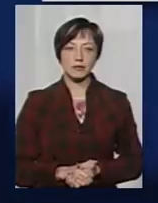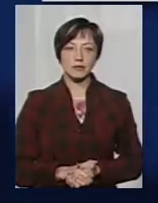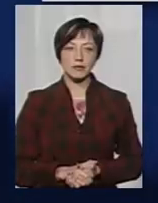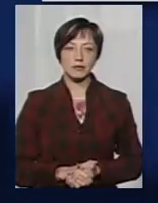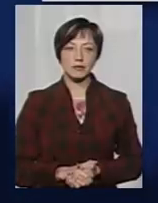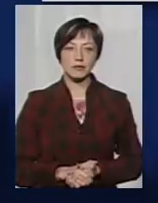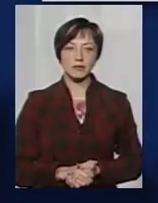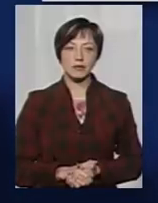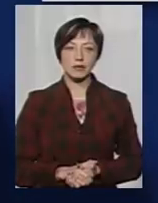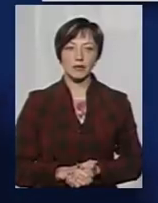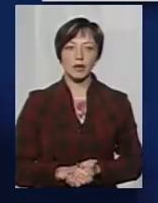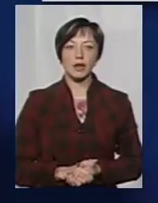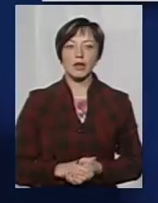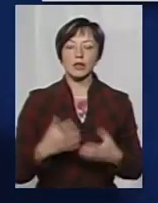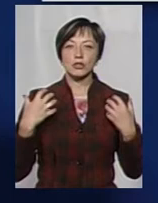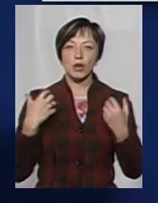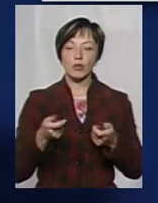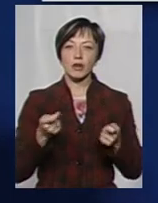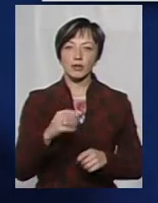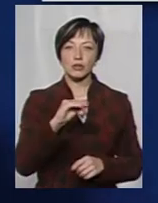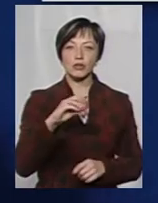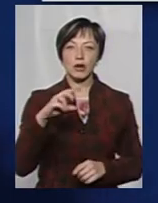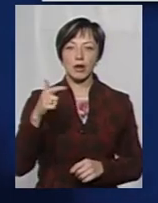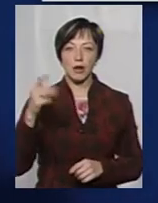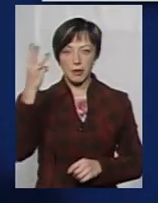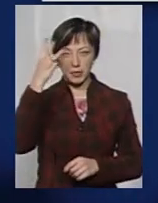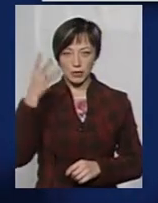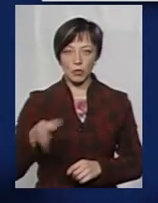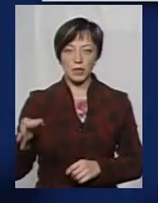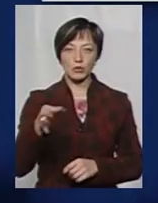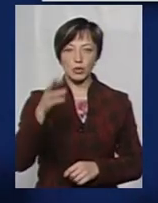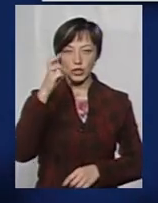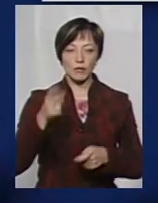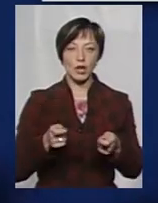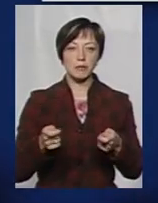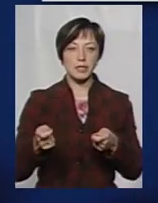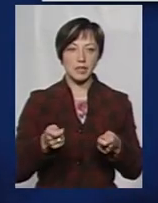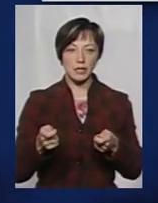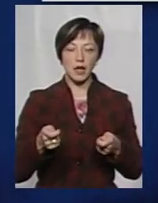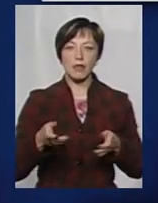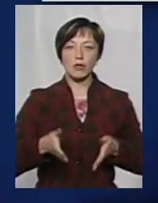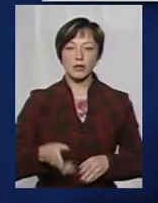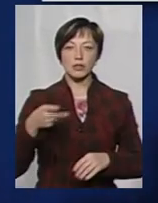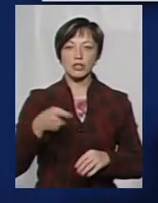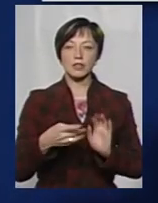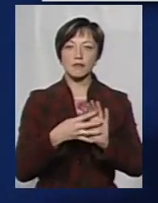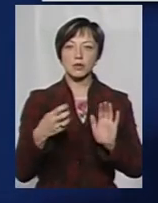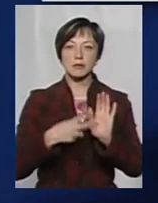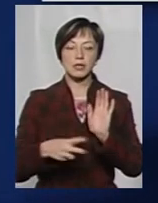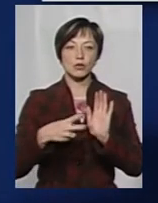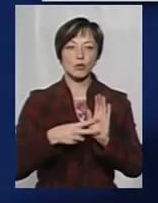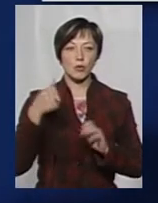Сергій Дашковський, начальник управління житлово-комунального господарства Хмельницької обласної державної адміністрації. Народився у 1977